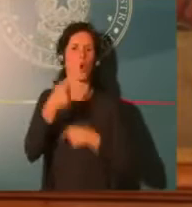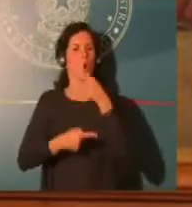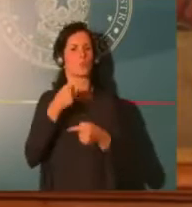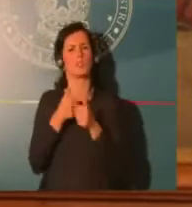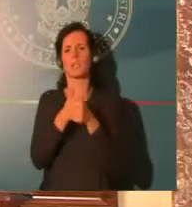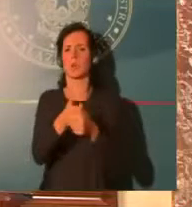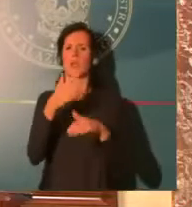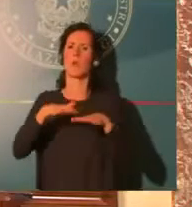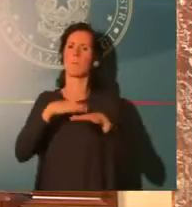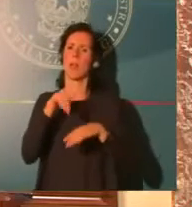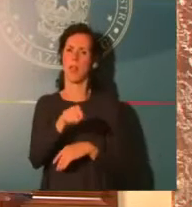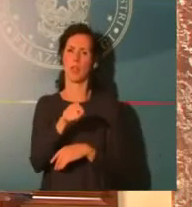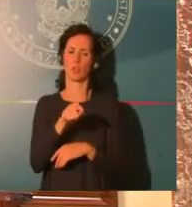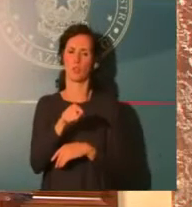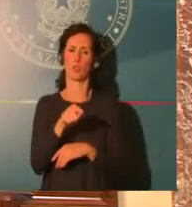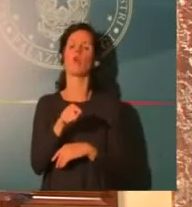parlamentare.